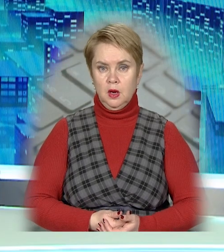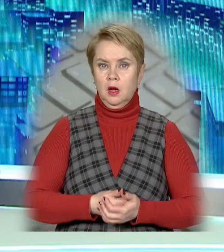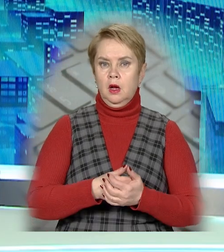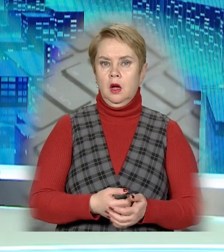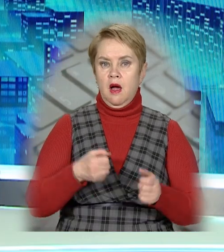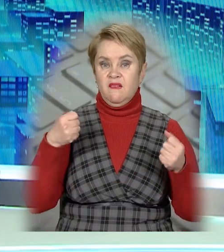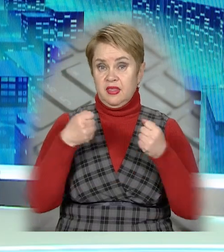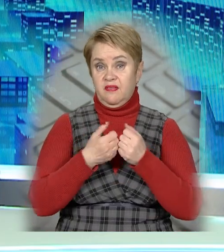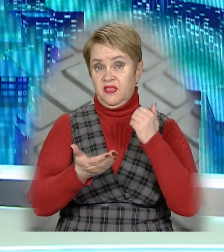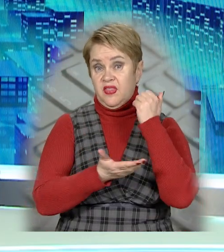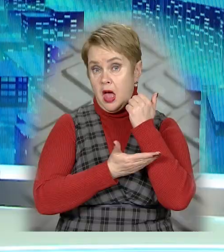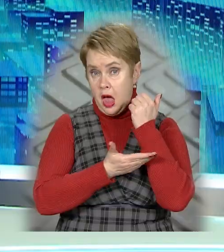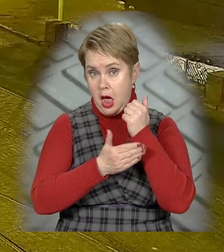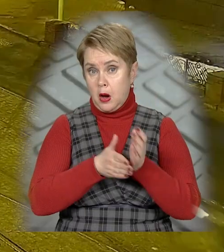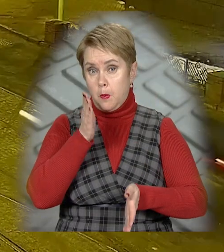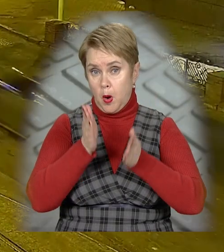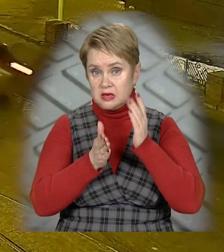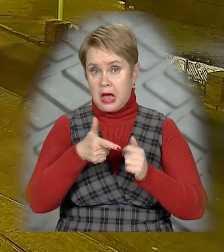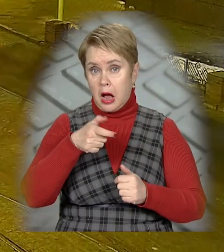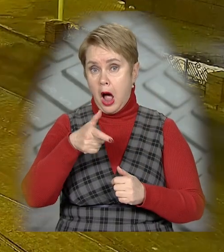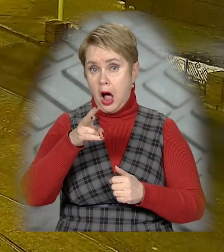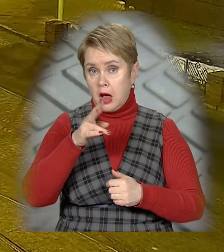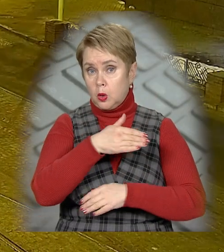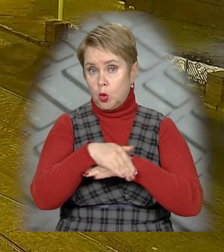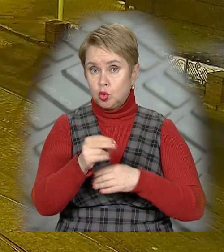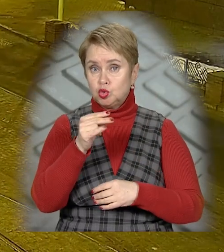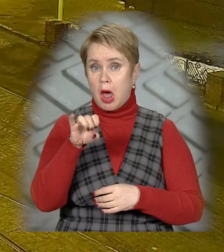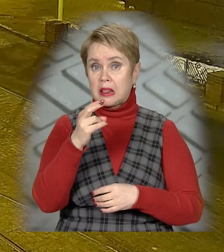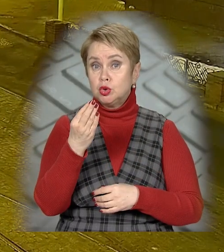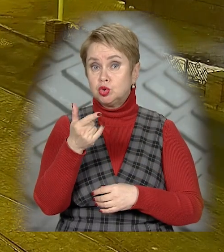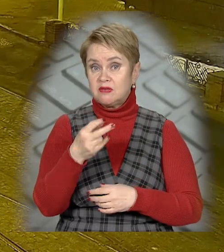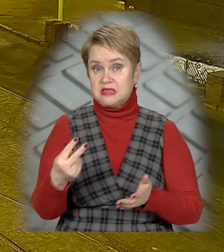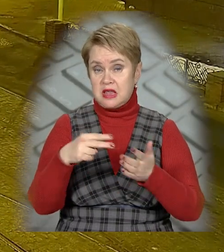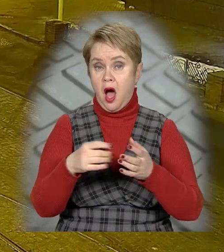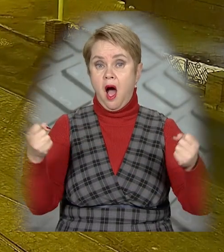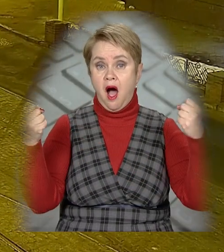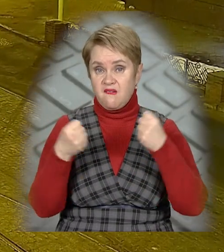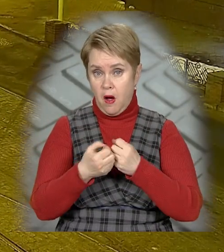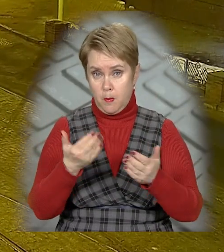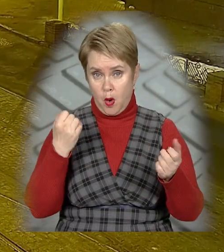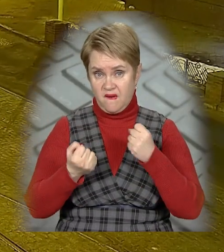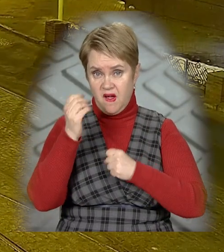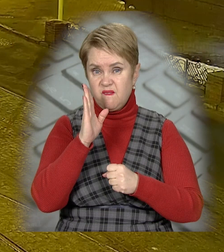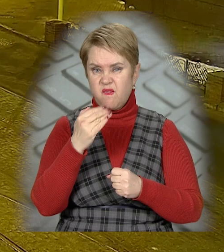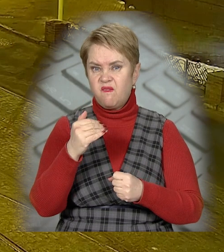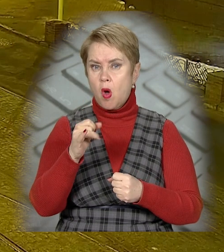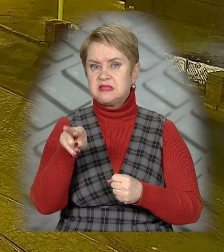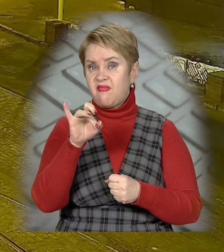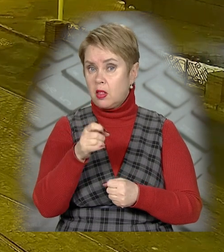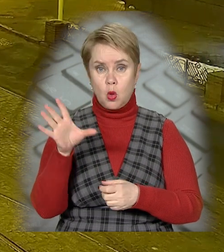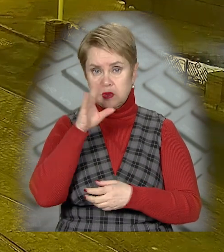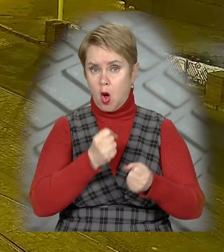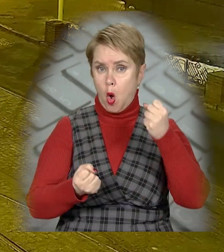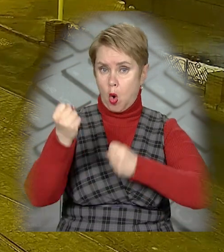Влетів у дерево і спалахнув. На перетені проспекту Гагаріна та вулиці Чернишевського сталася аварія. Попередній водій «Фольксваген» не